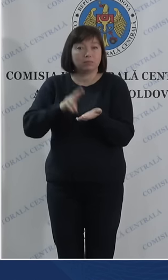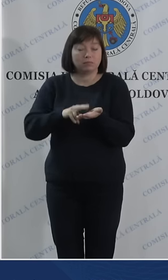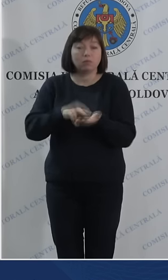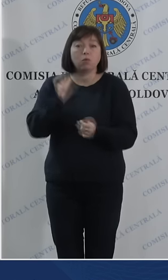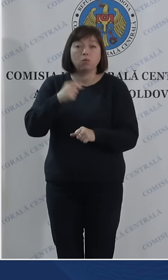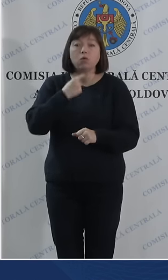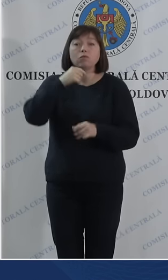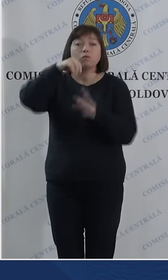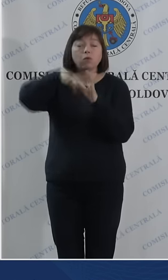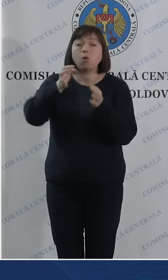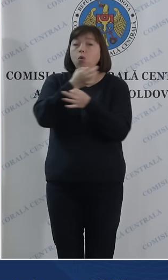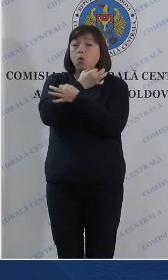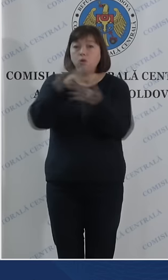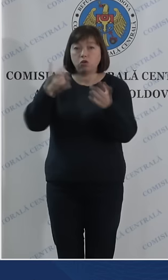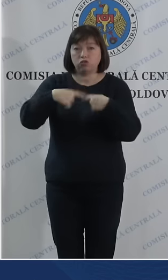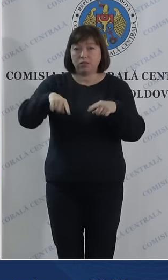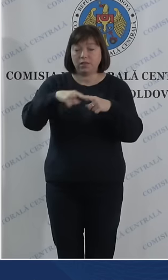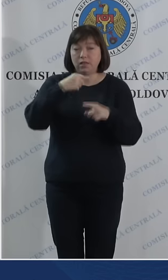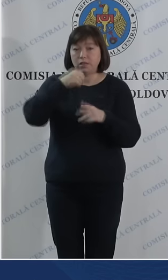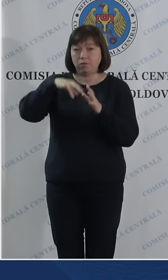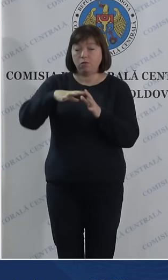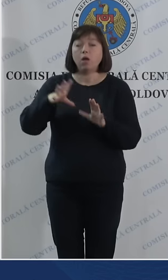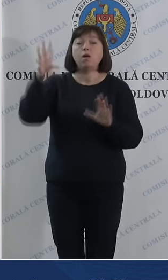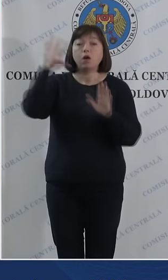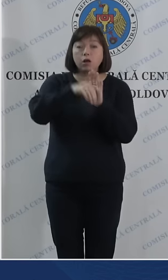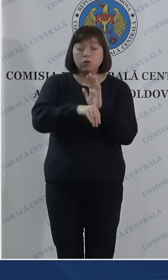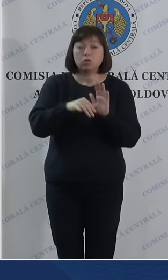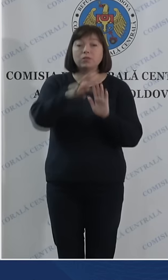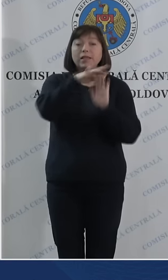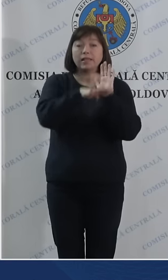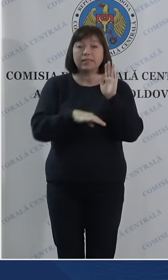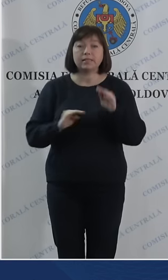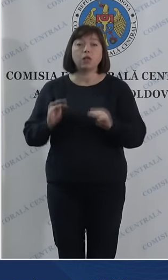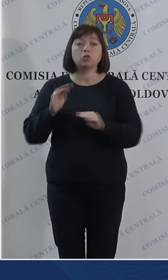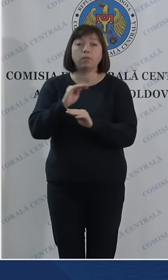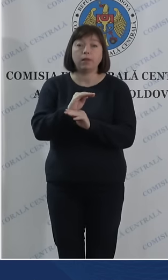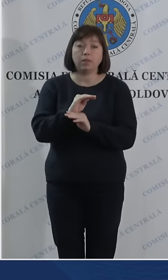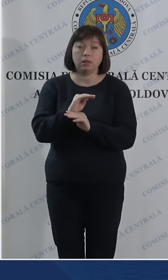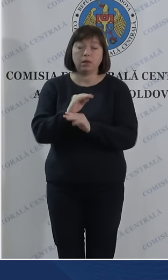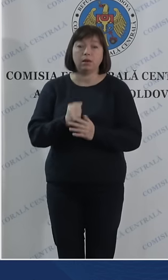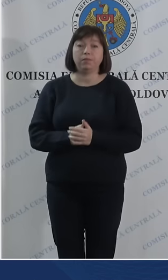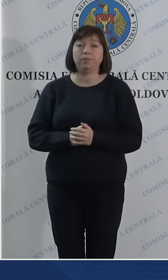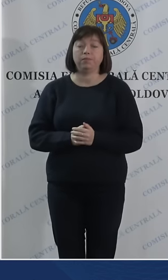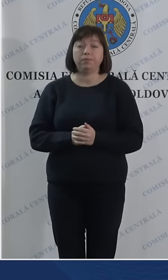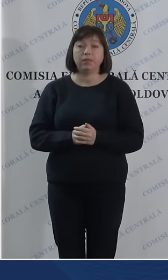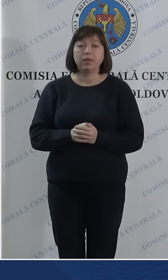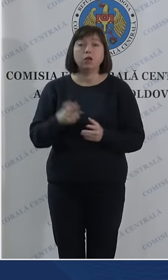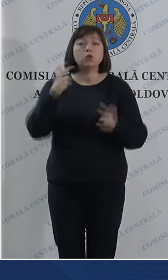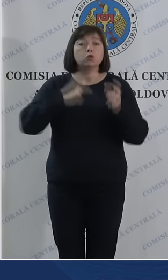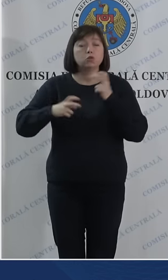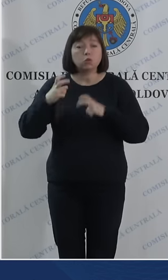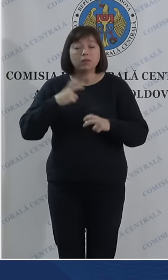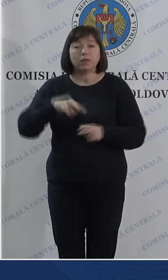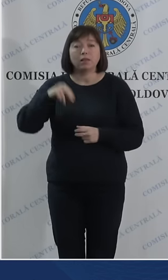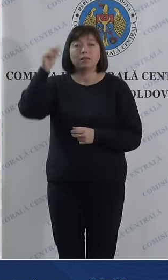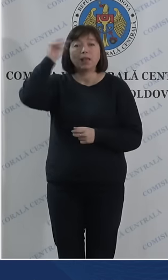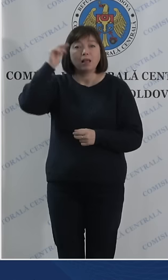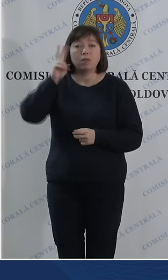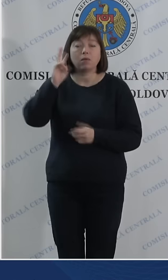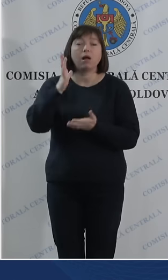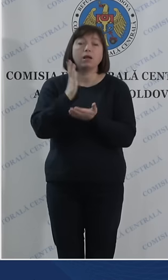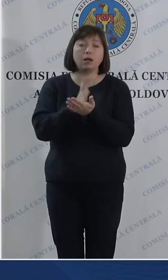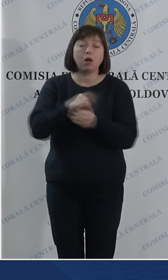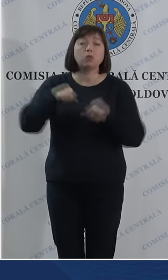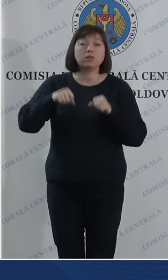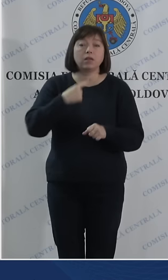votează la orice secție de votare, fiind incluși pe lista suplimentară. Studenții și elevii cu drept de vot,